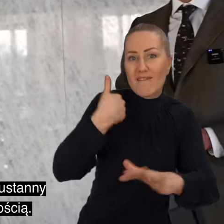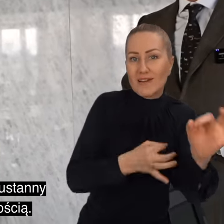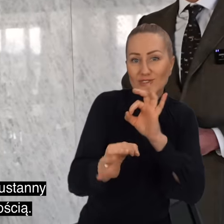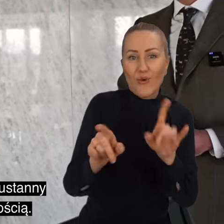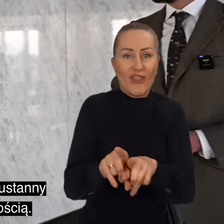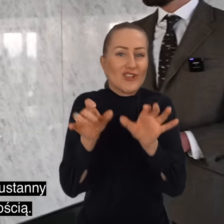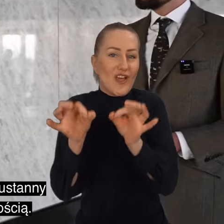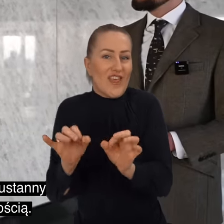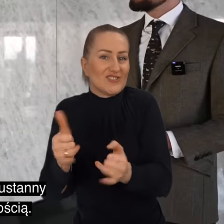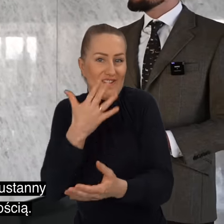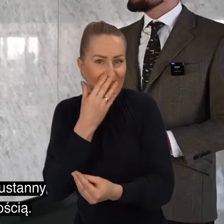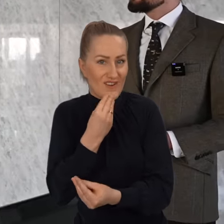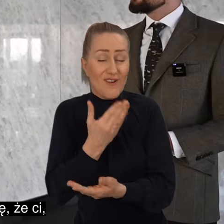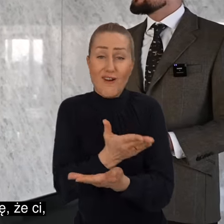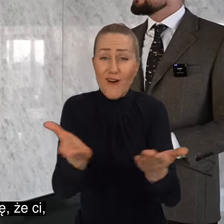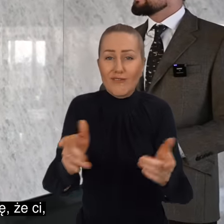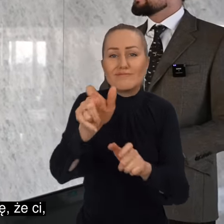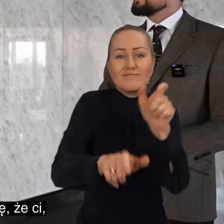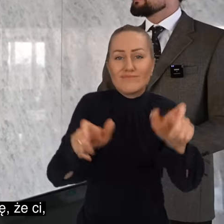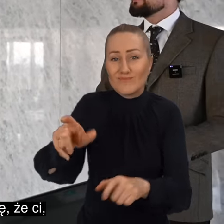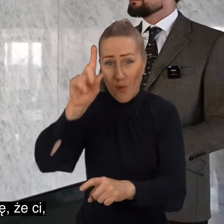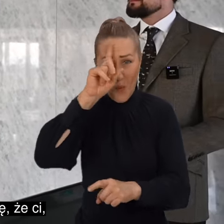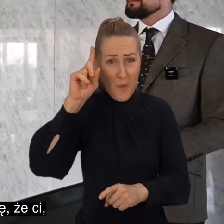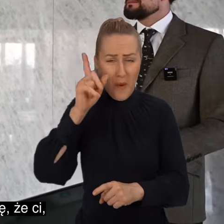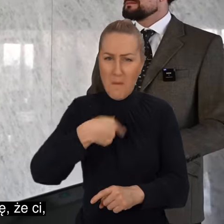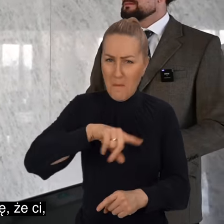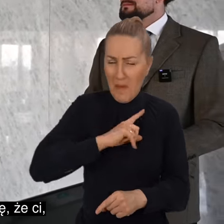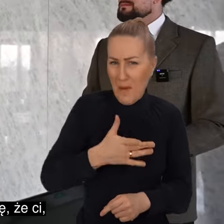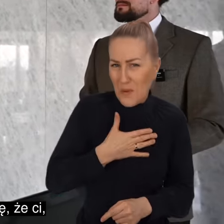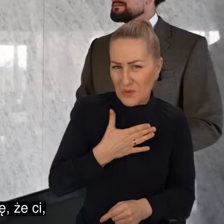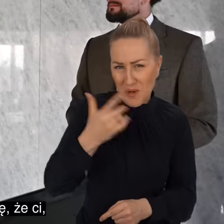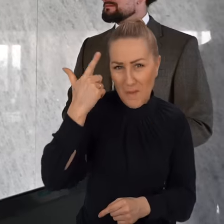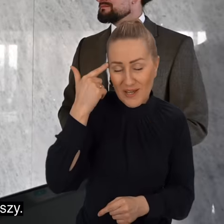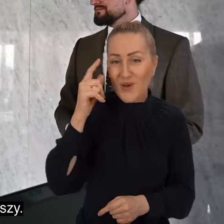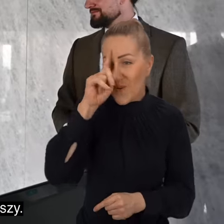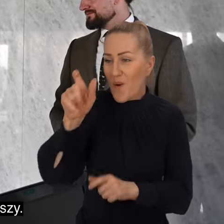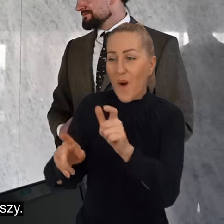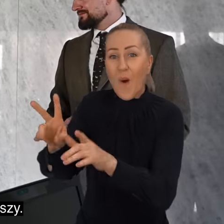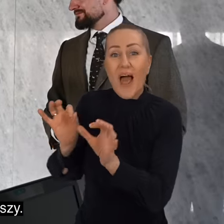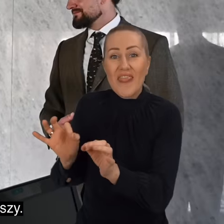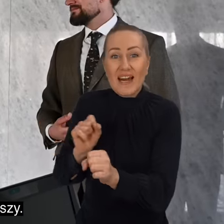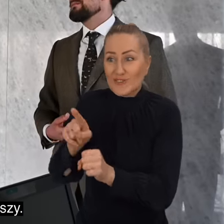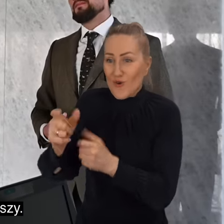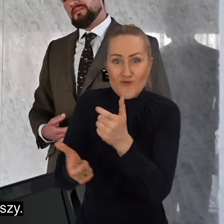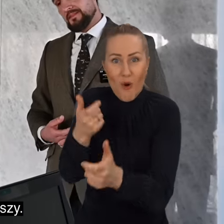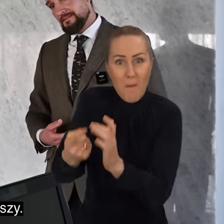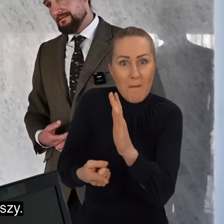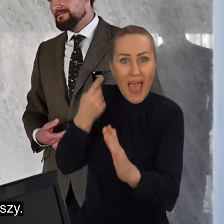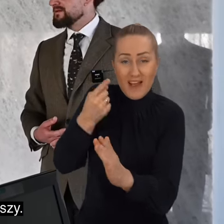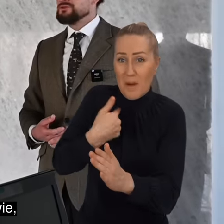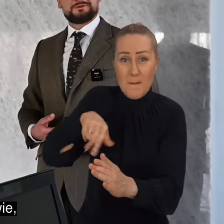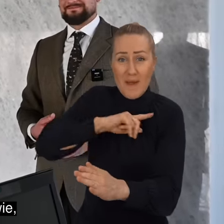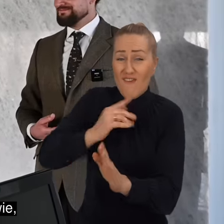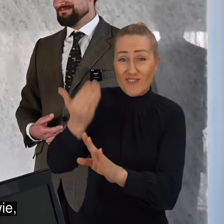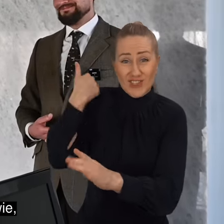ze współczesnością. To ludzie, którzy, wydaje nam się, że ci, którzy są dzisiaj, robią te rzeczy po